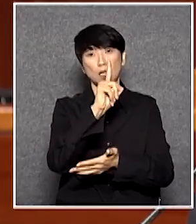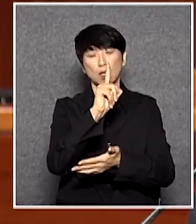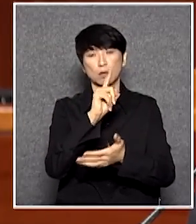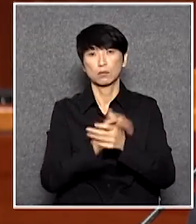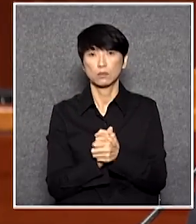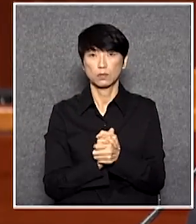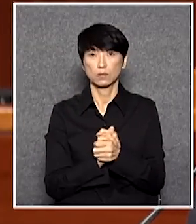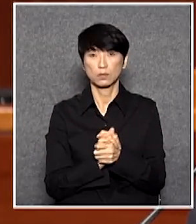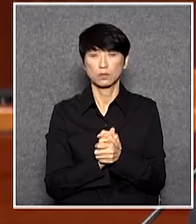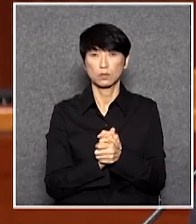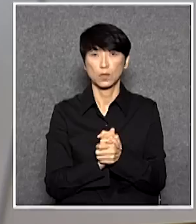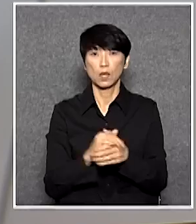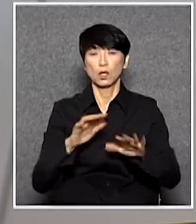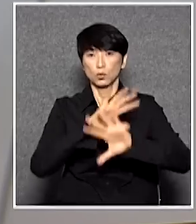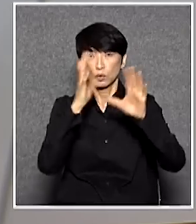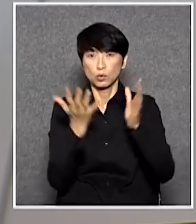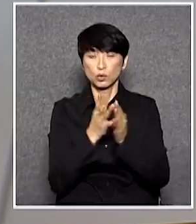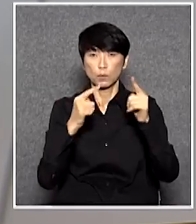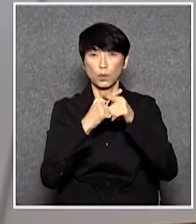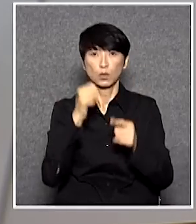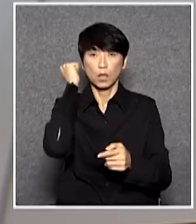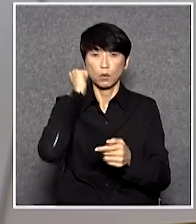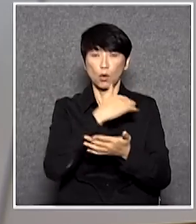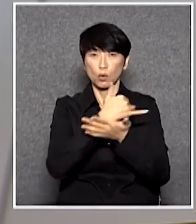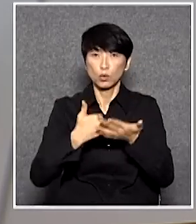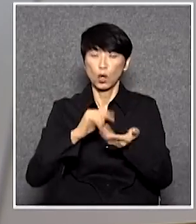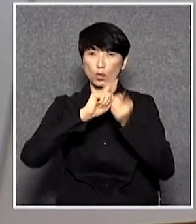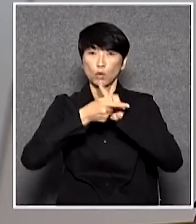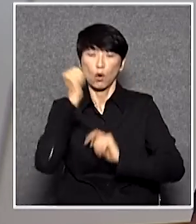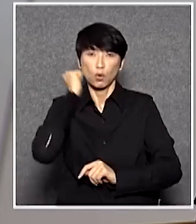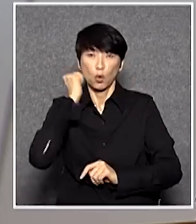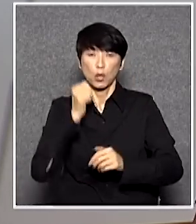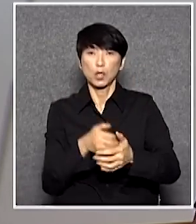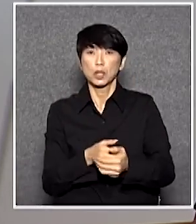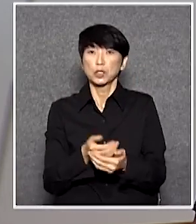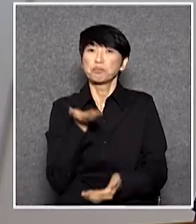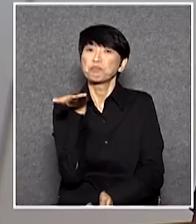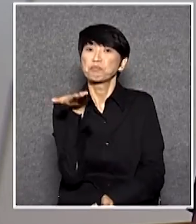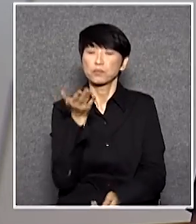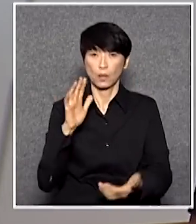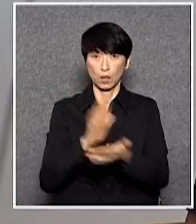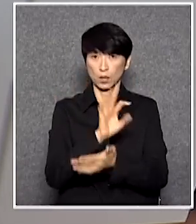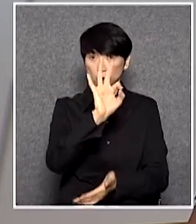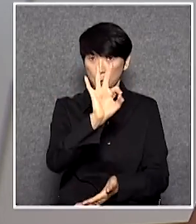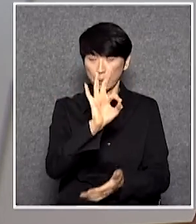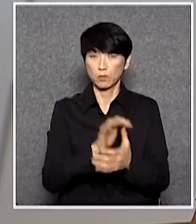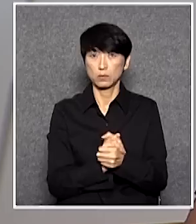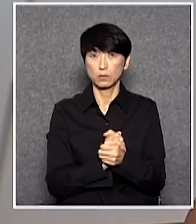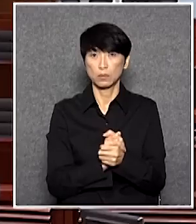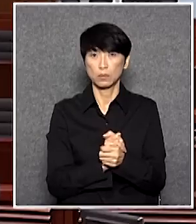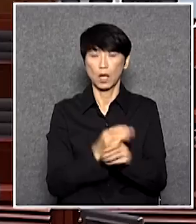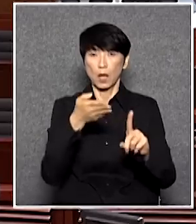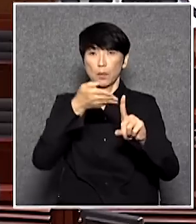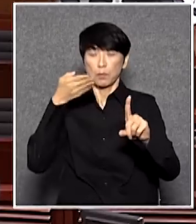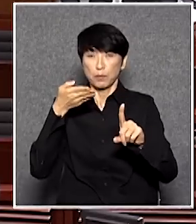接著全民退保我就代些老人家追訴的就三年標準公事代